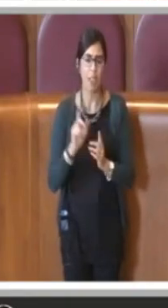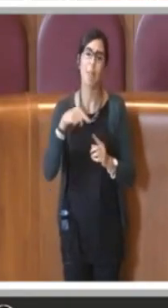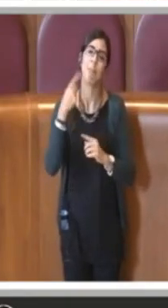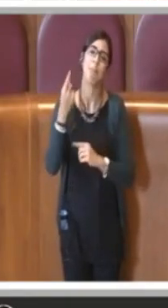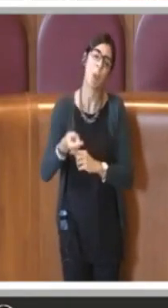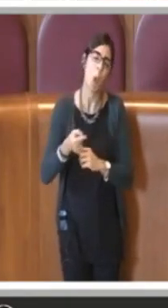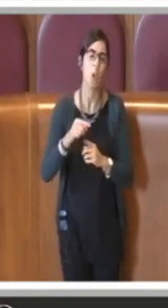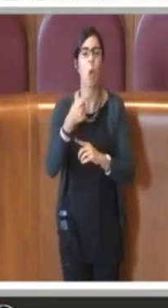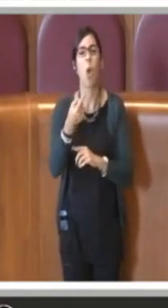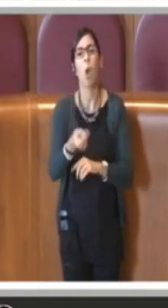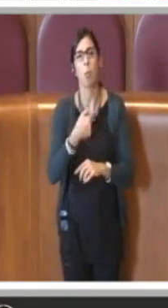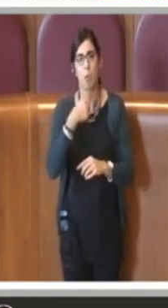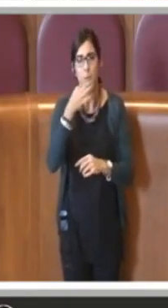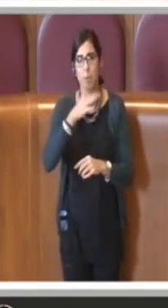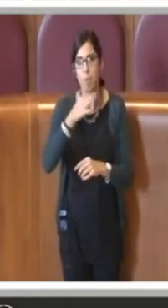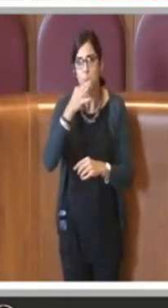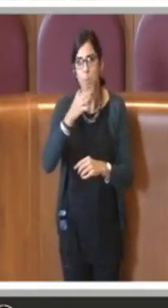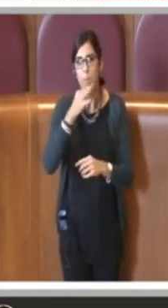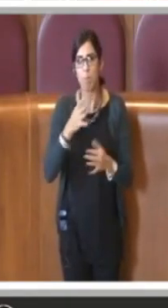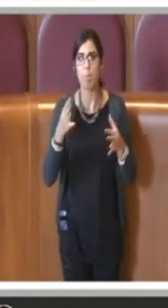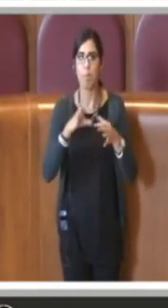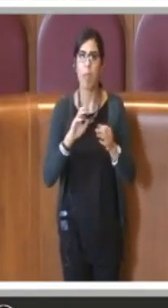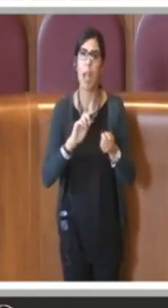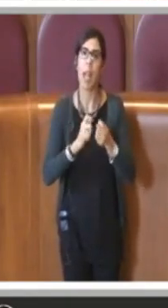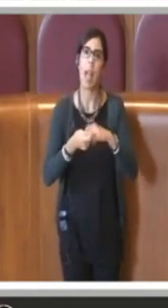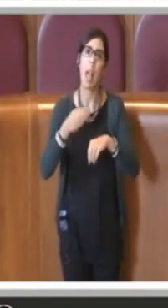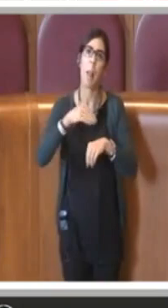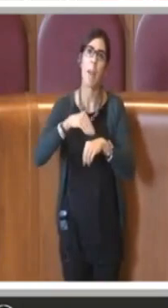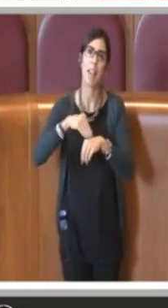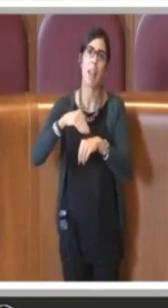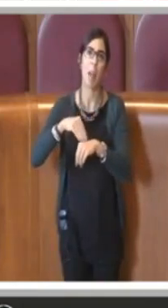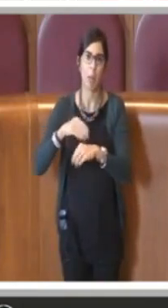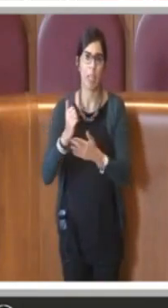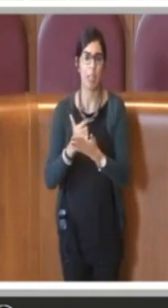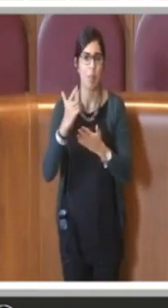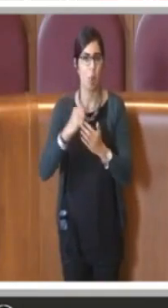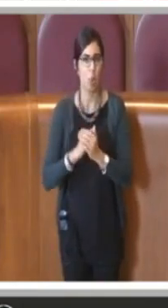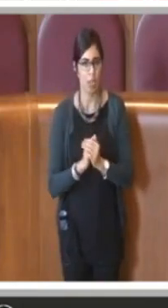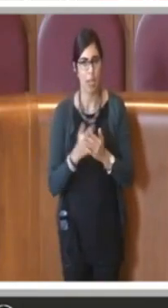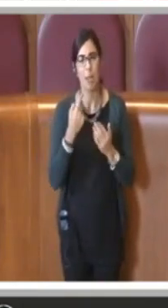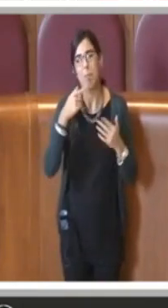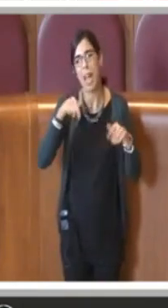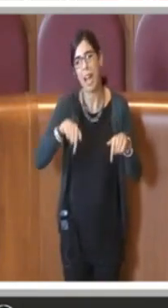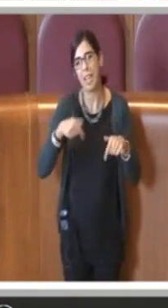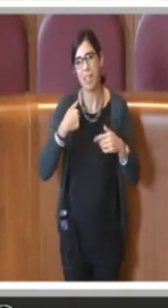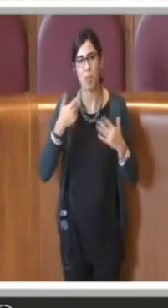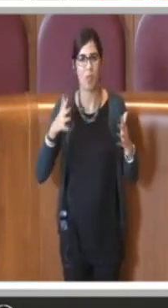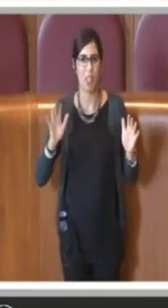successivamente sugli emendamenti più significativi. Per ora mi termo qui, grazie.